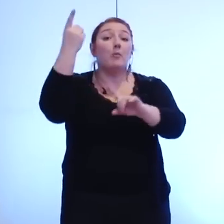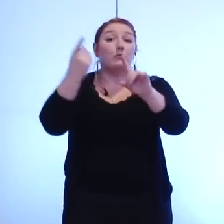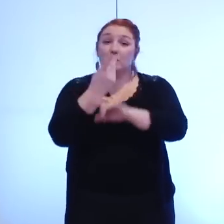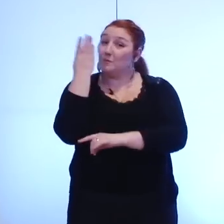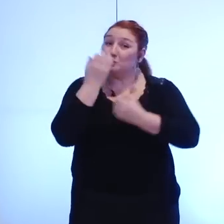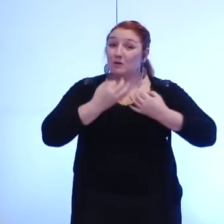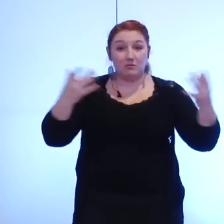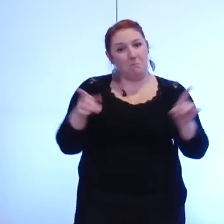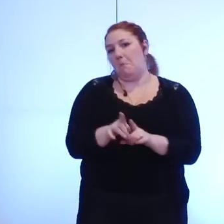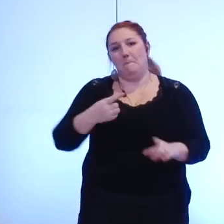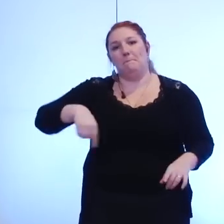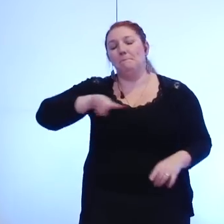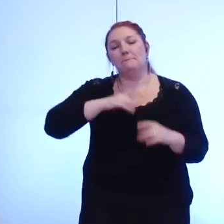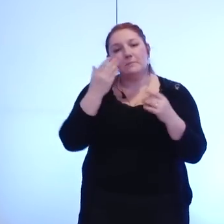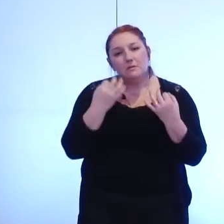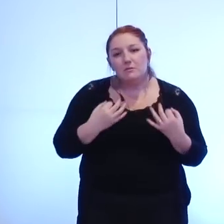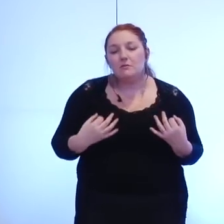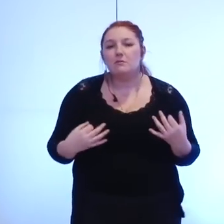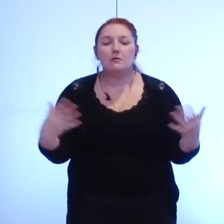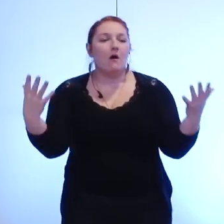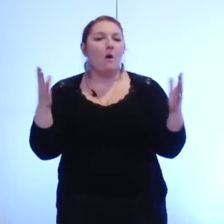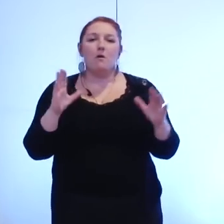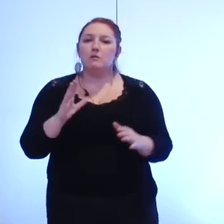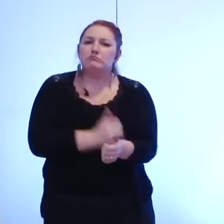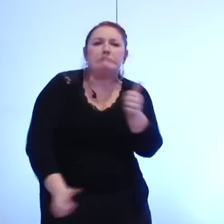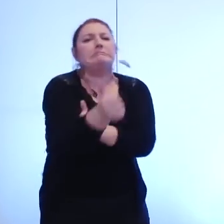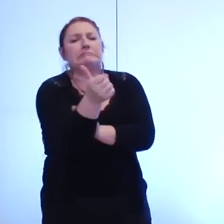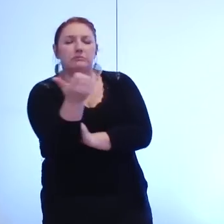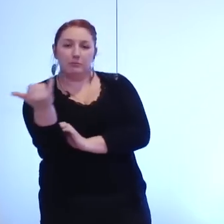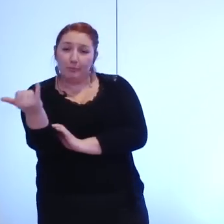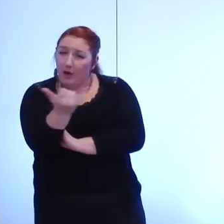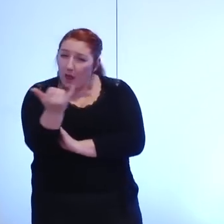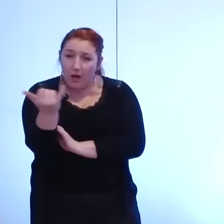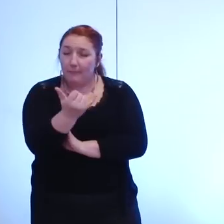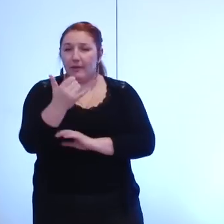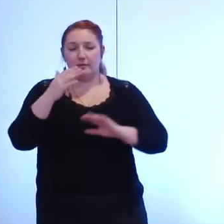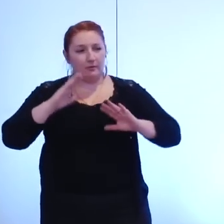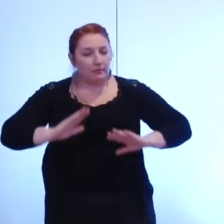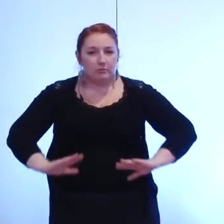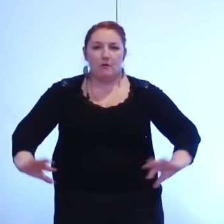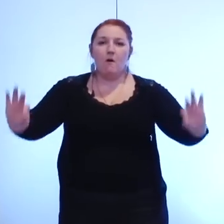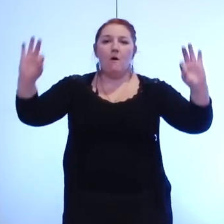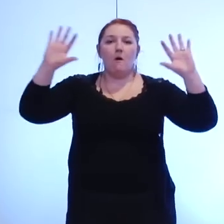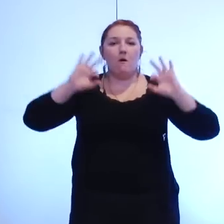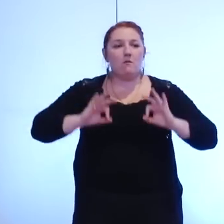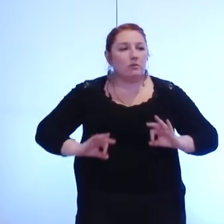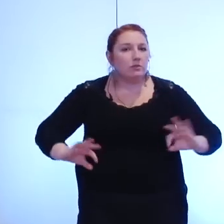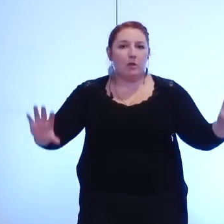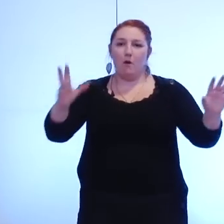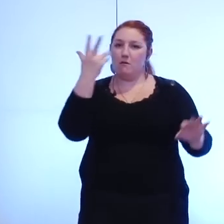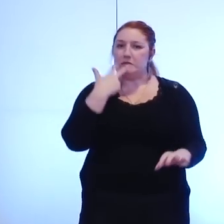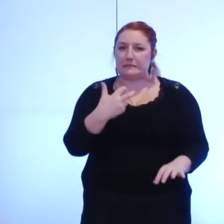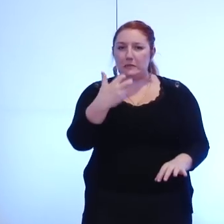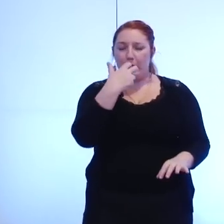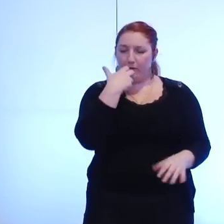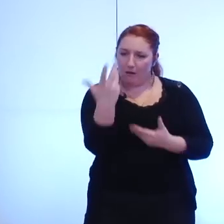'hui sachant prendre le temps aussi dans cette construction d'associer nos concitoyens